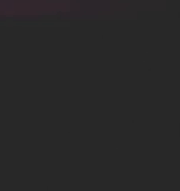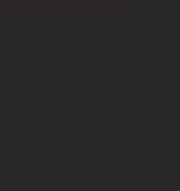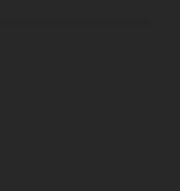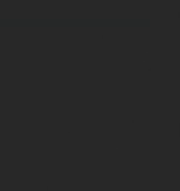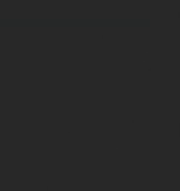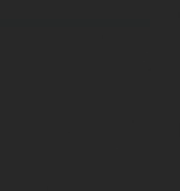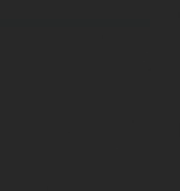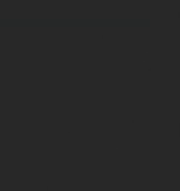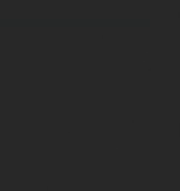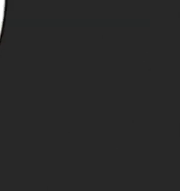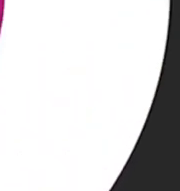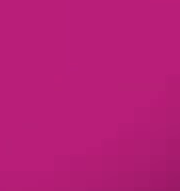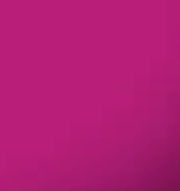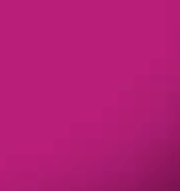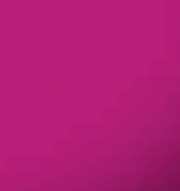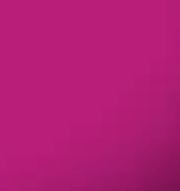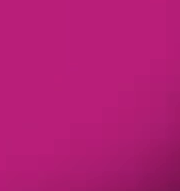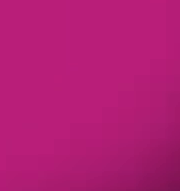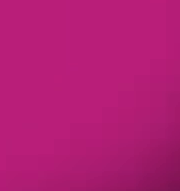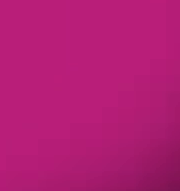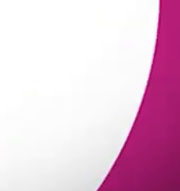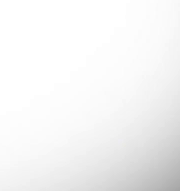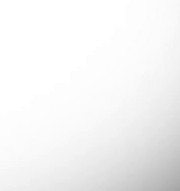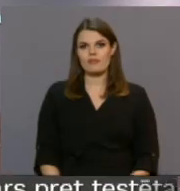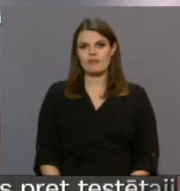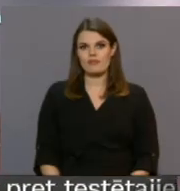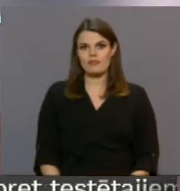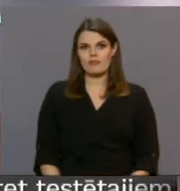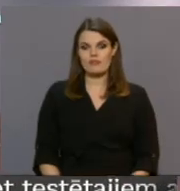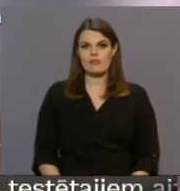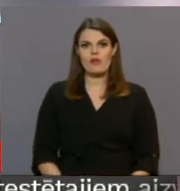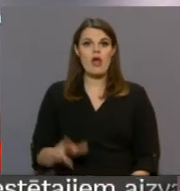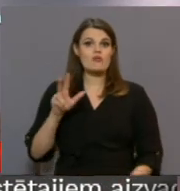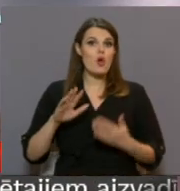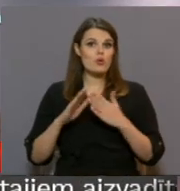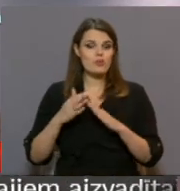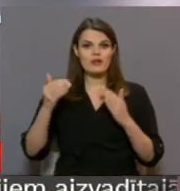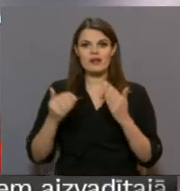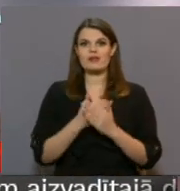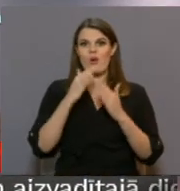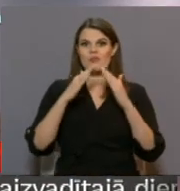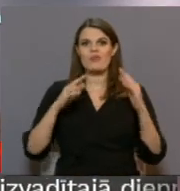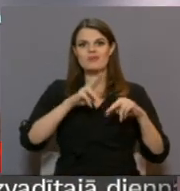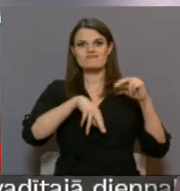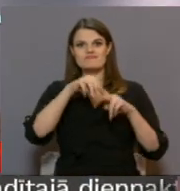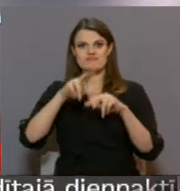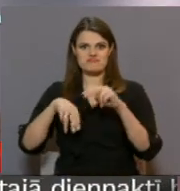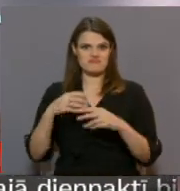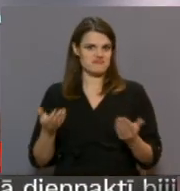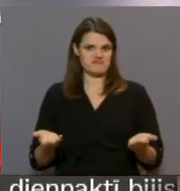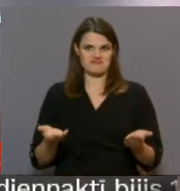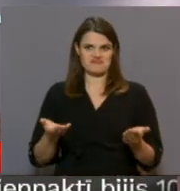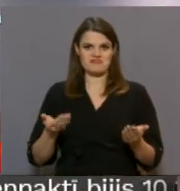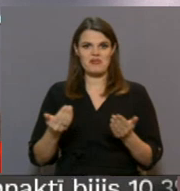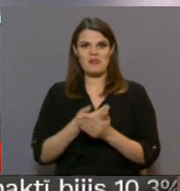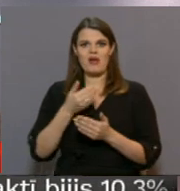Re, visi ēters ir te! Daugavpilī jaunu ēku būniecības tempi beidzamajos,